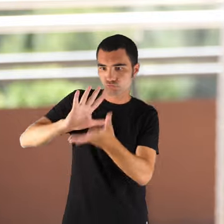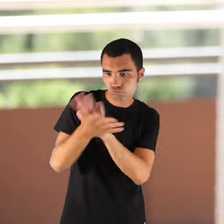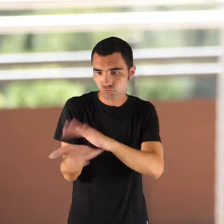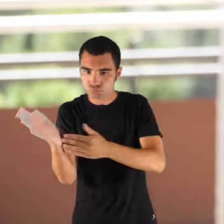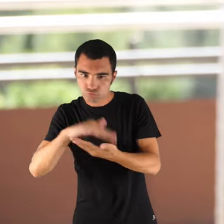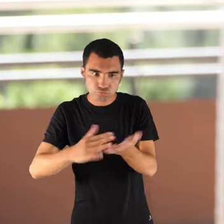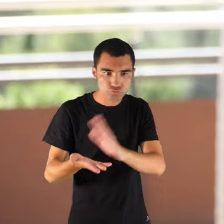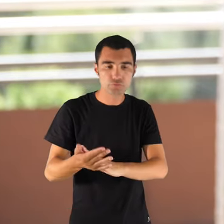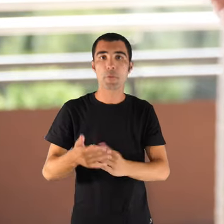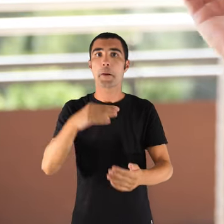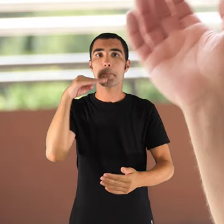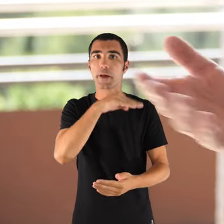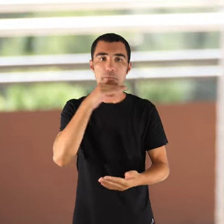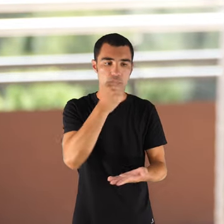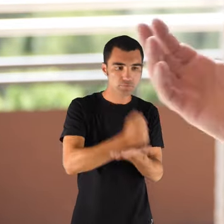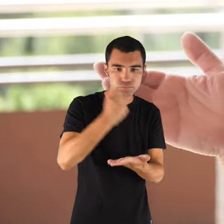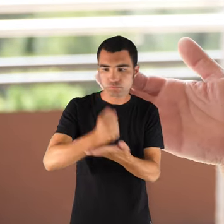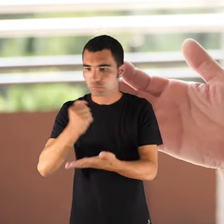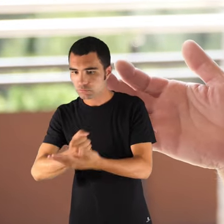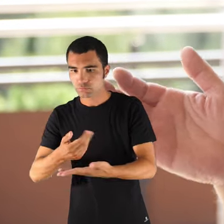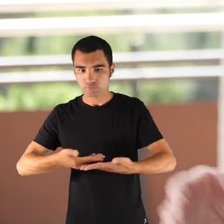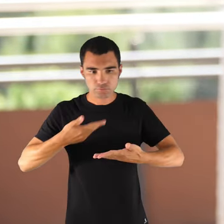pa peleu, el que sigui.